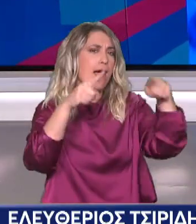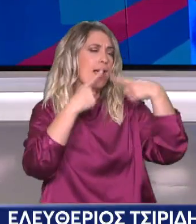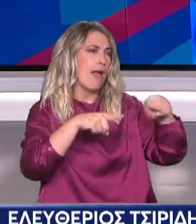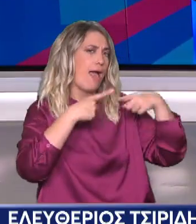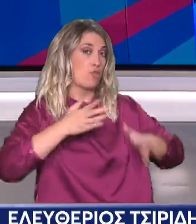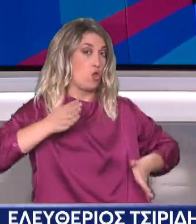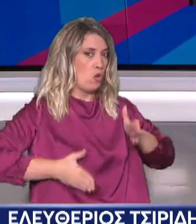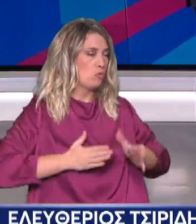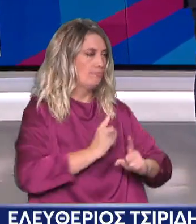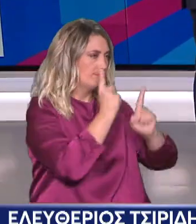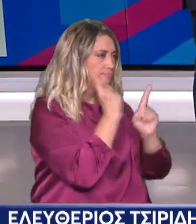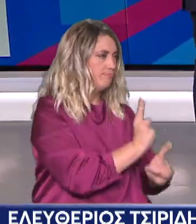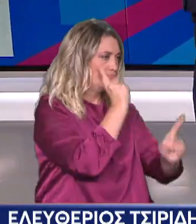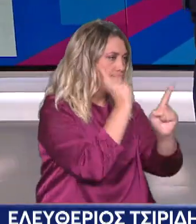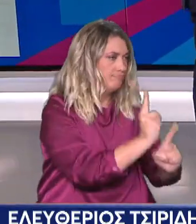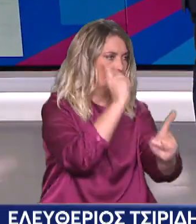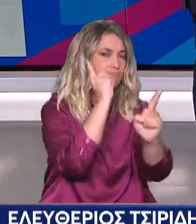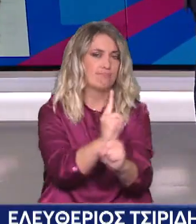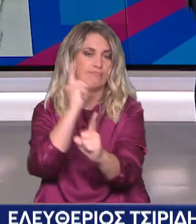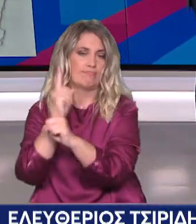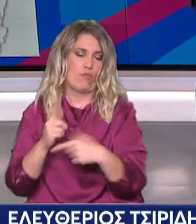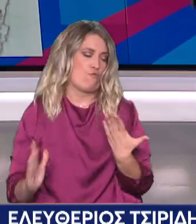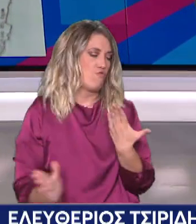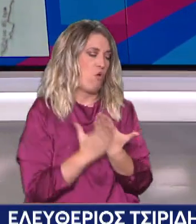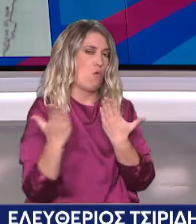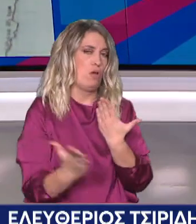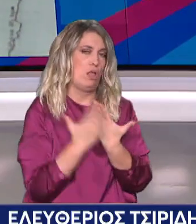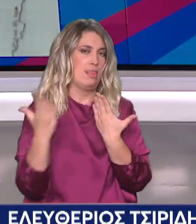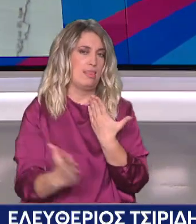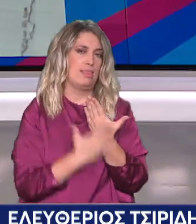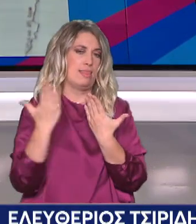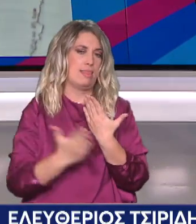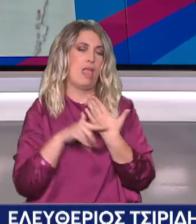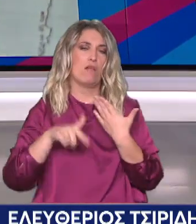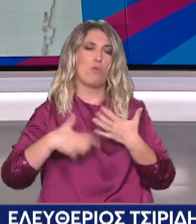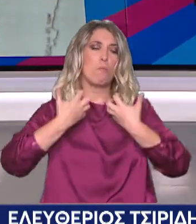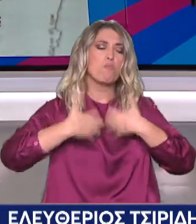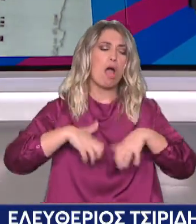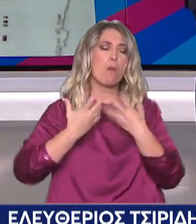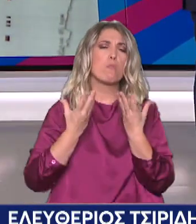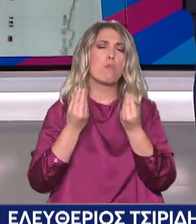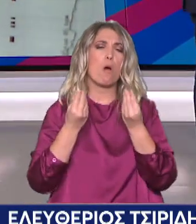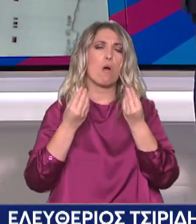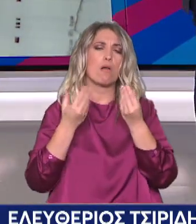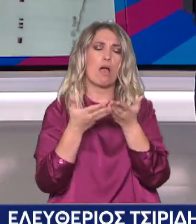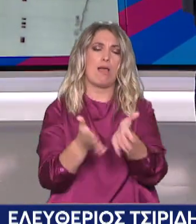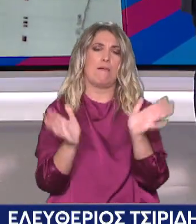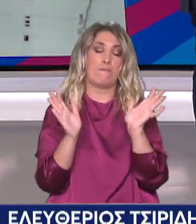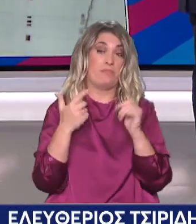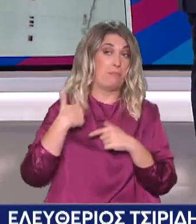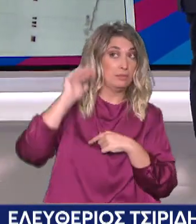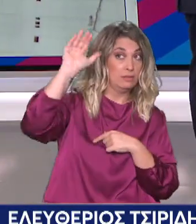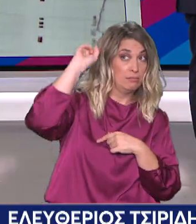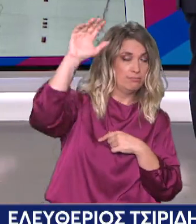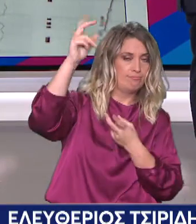ρομποτική, αρθροπλαστική είναι καινούργια αντίληψη, είναι καινούργια εγχείρηση, την φέραμε στην Ελλάδα, την φέραμε στην